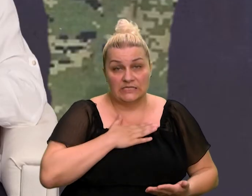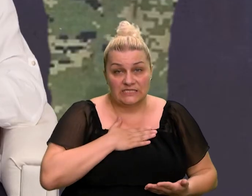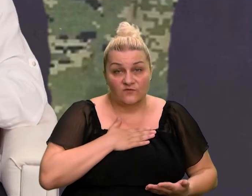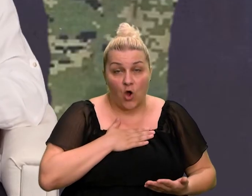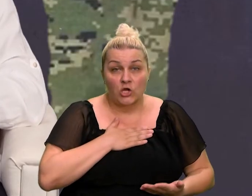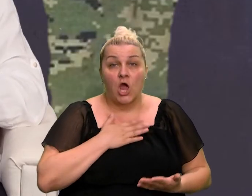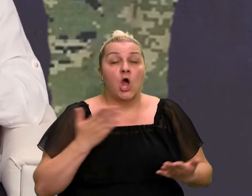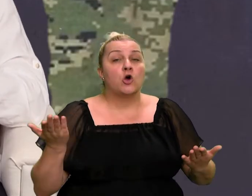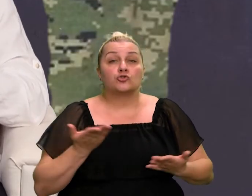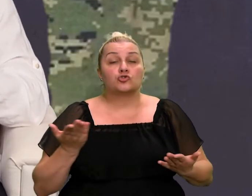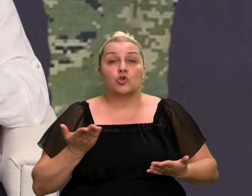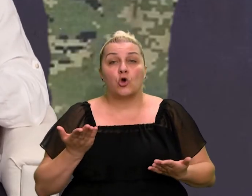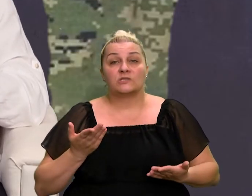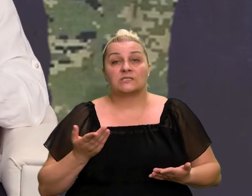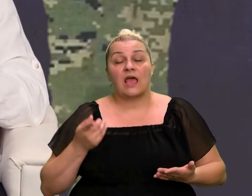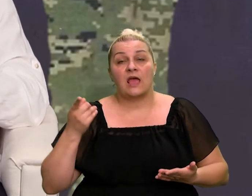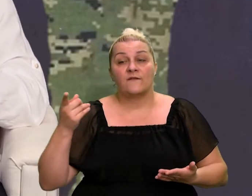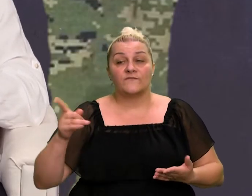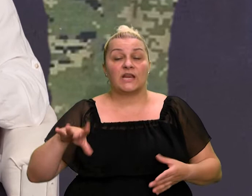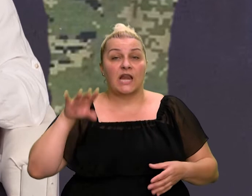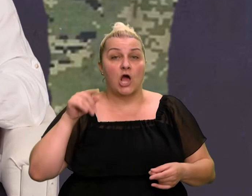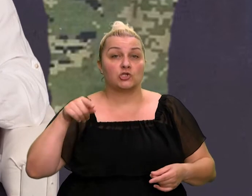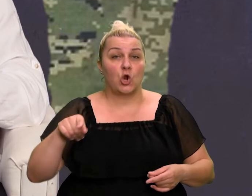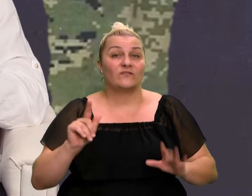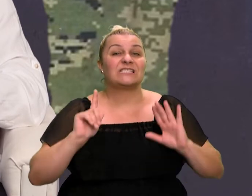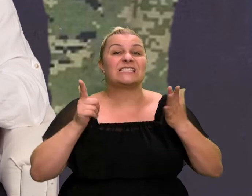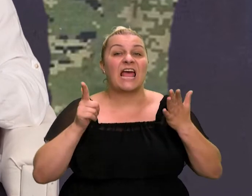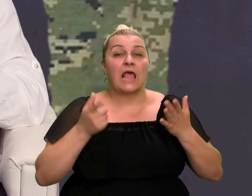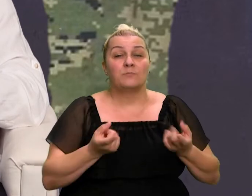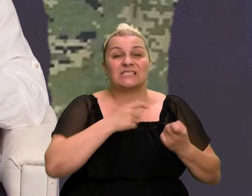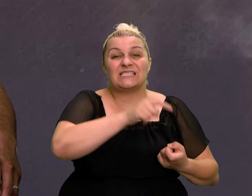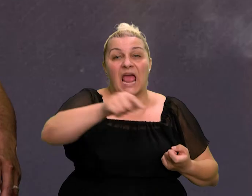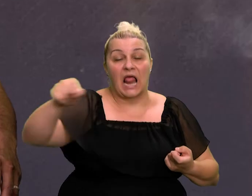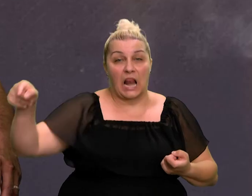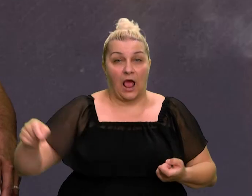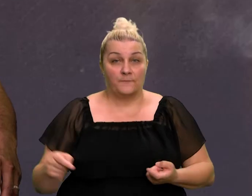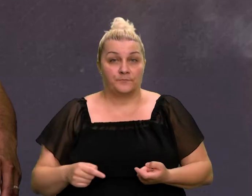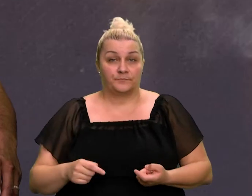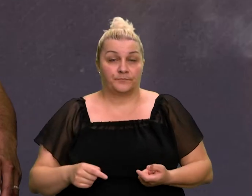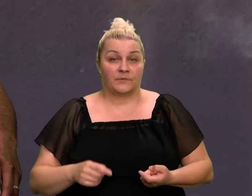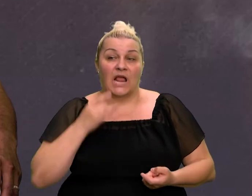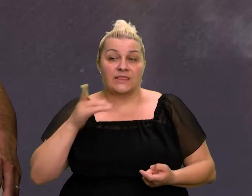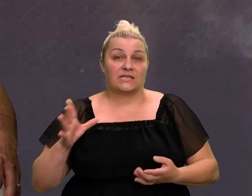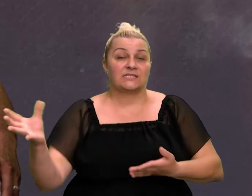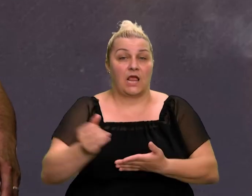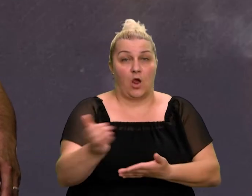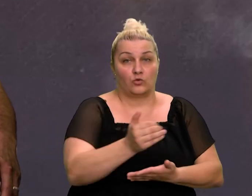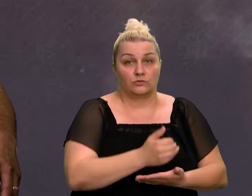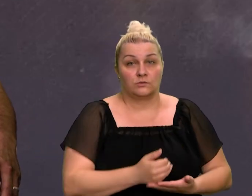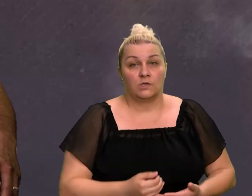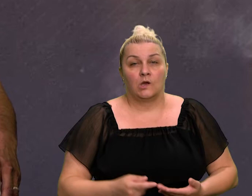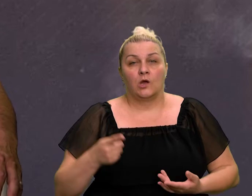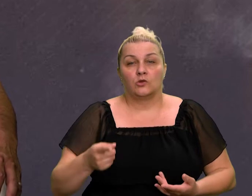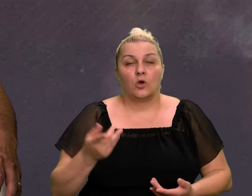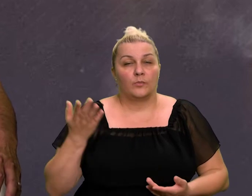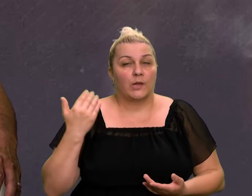Što ste, Ante, zatekle u tih sedam miljovačkih sela kad ste ih zauzeli? Znate šta, to je, to je toliko bilo